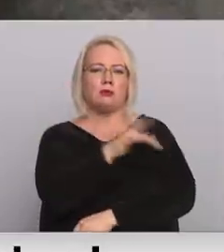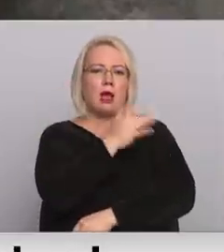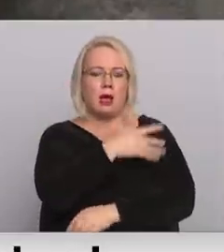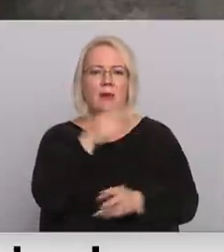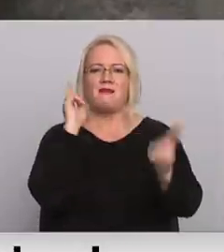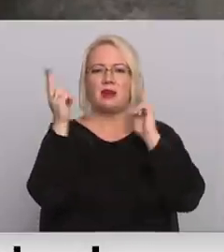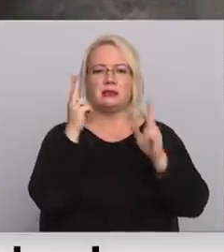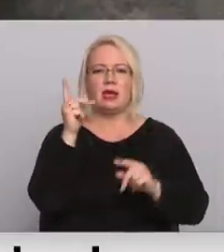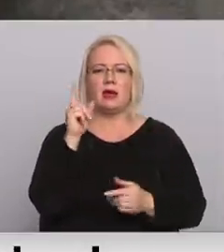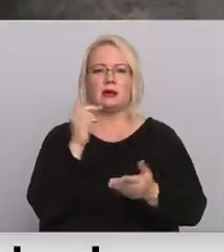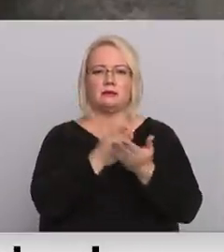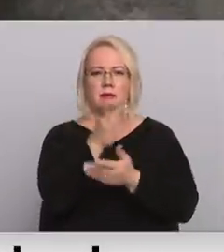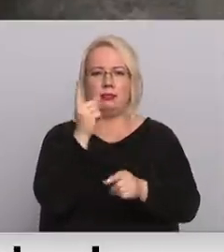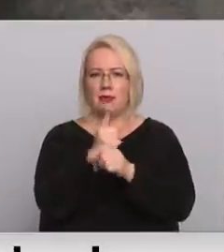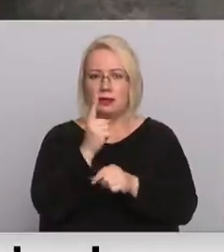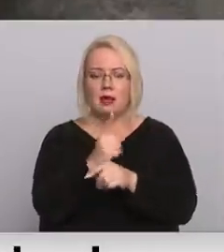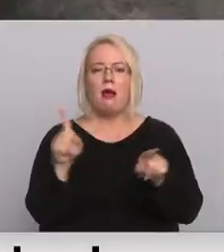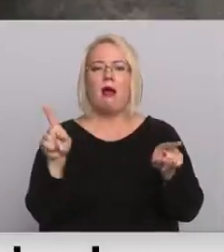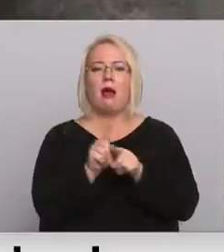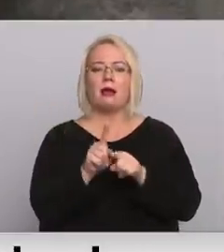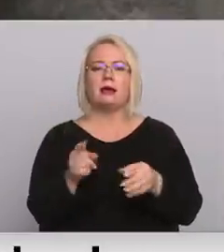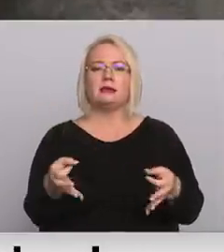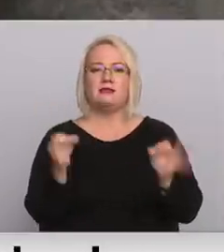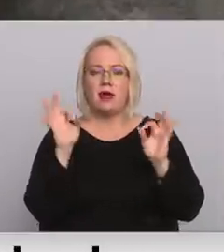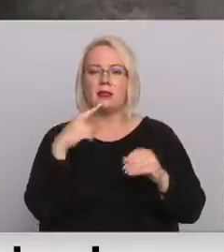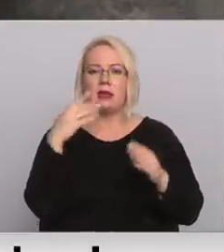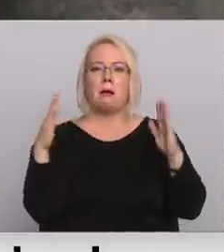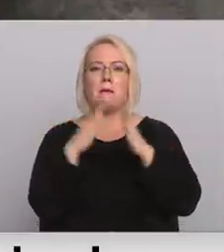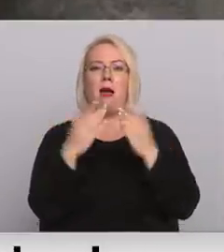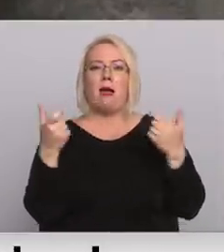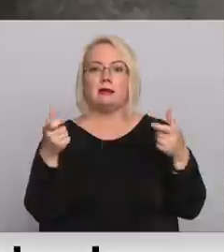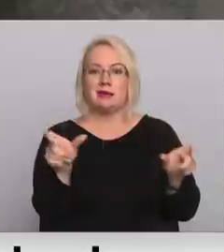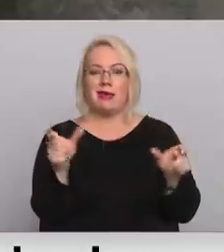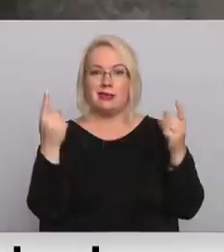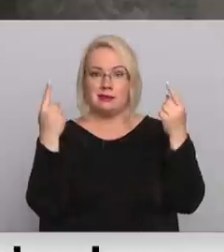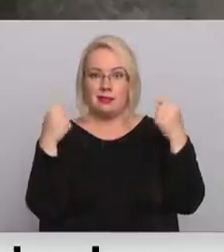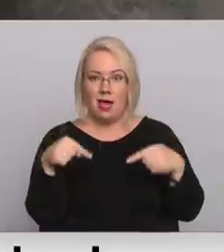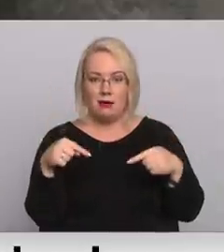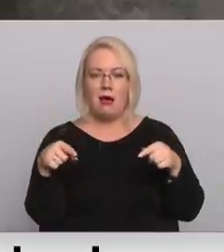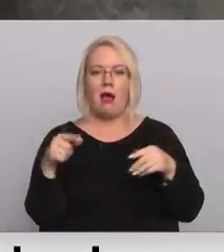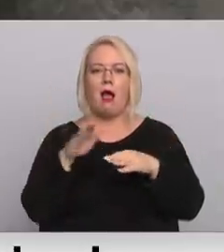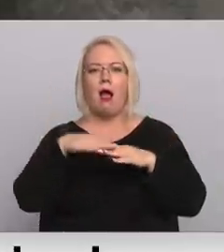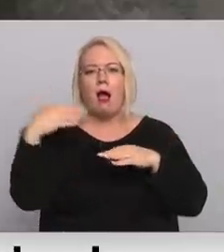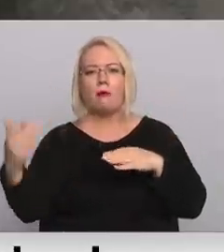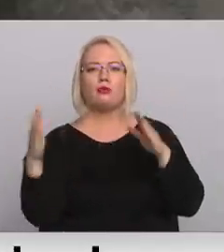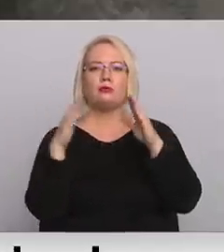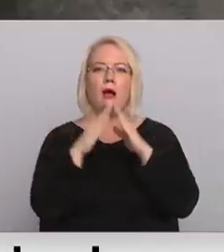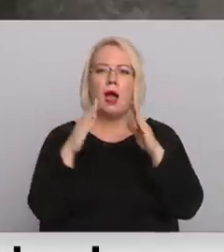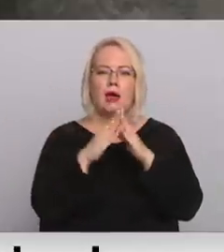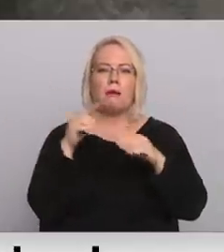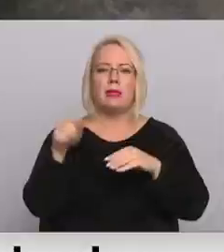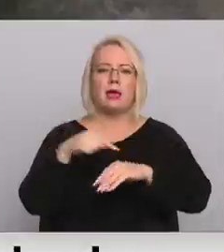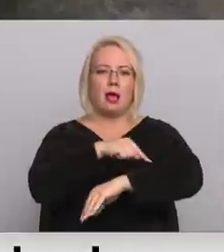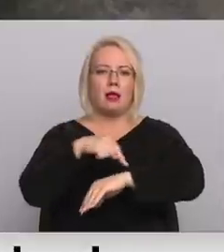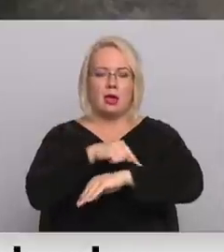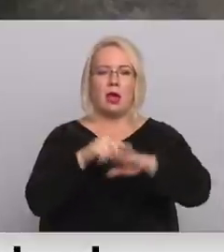nevarēs. Protams, ir svarīgi uzsvērt, ka mājasēdz jeb lockdownu laikā ārpus mājām žinī laikā,